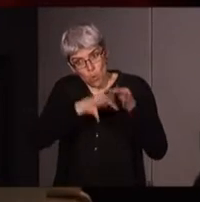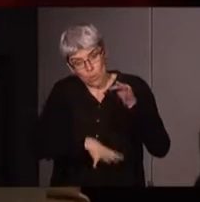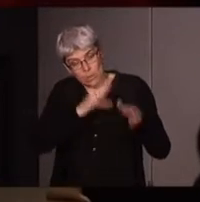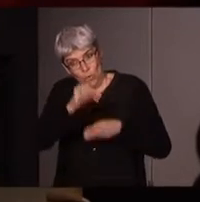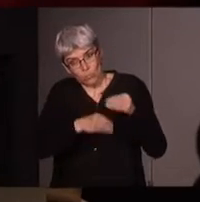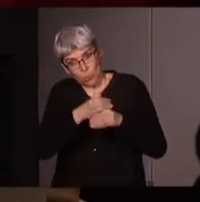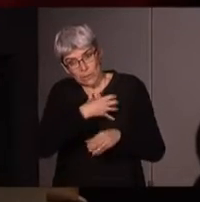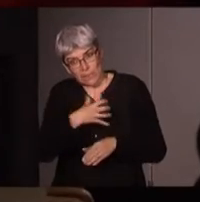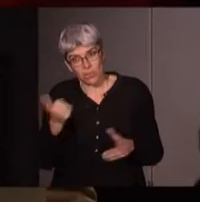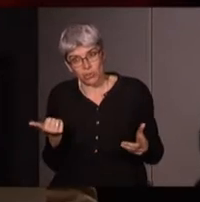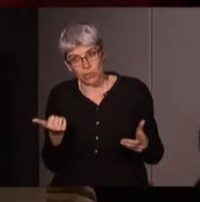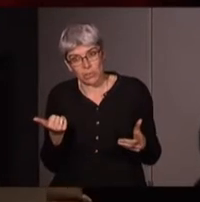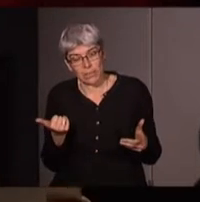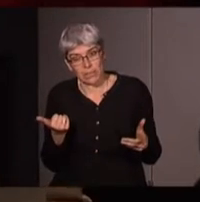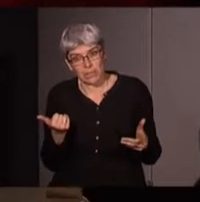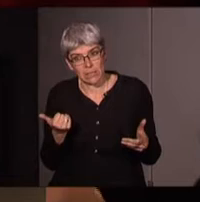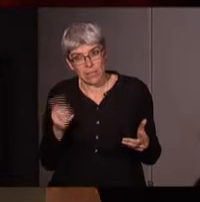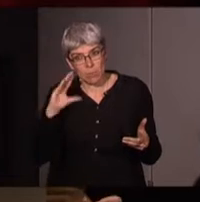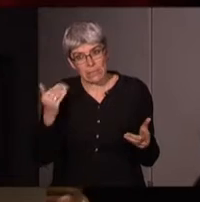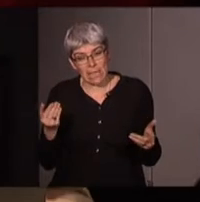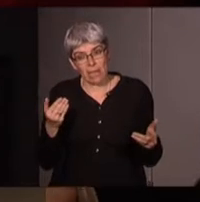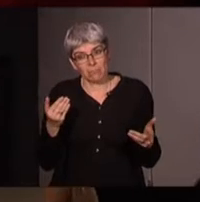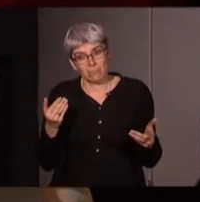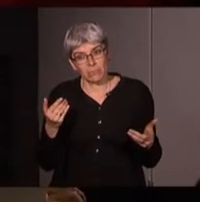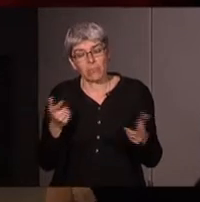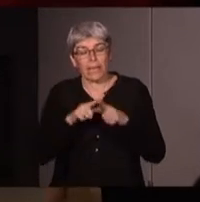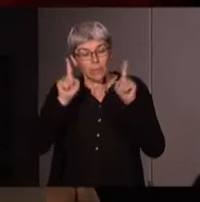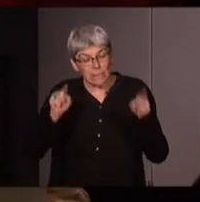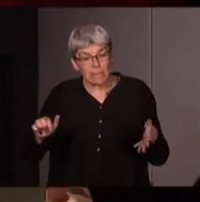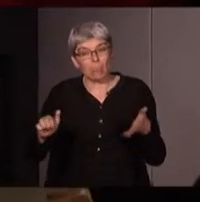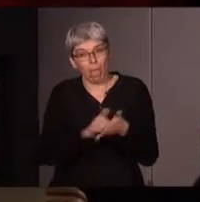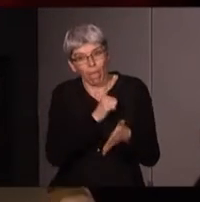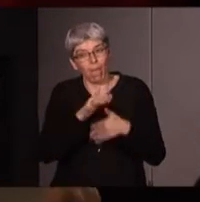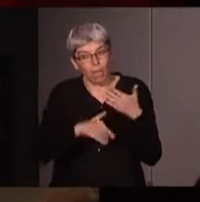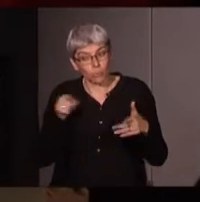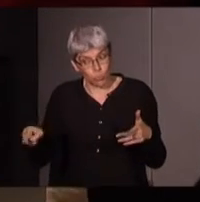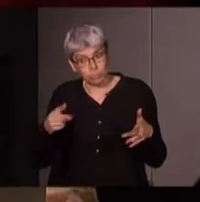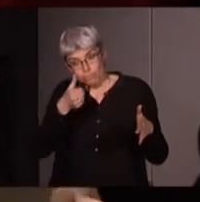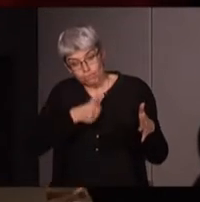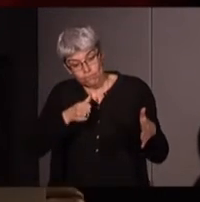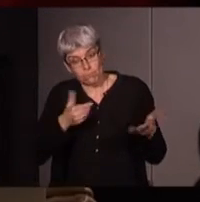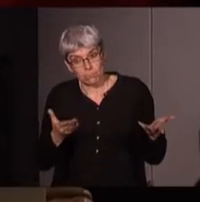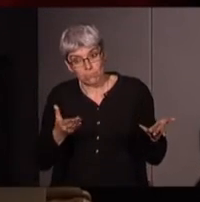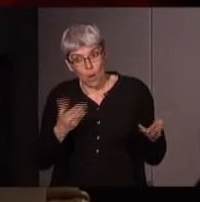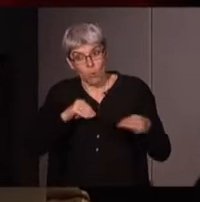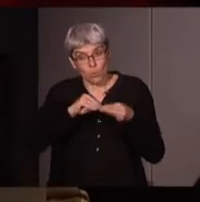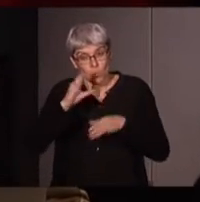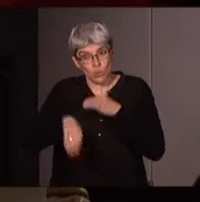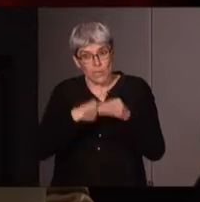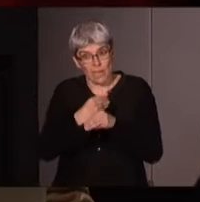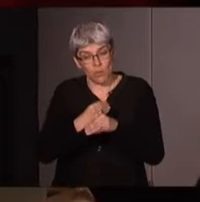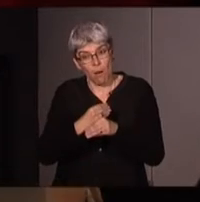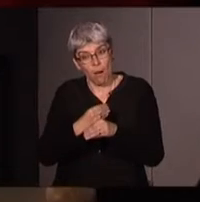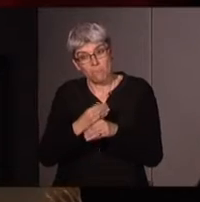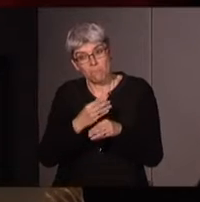de cet épistémicide et des génocides et du capitalisme et de la colonisation et aujourd'hui de la mondialisation